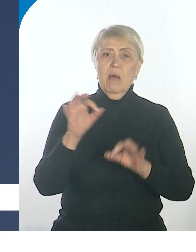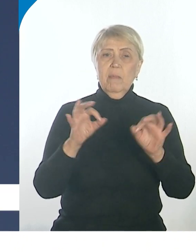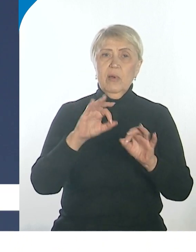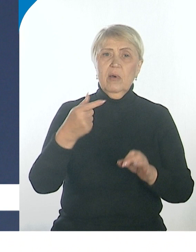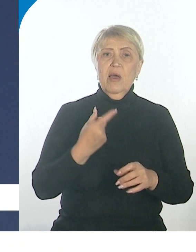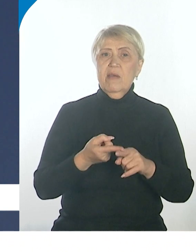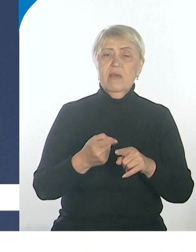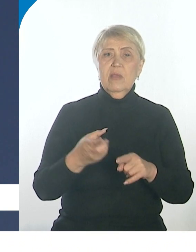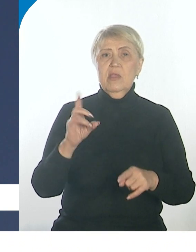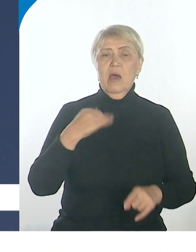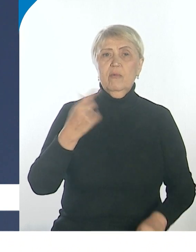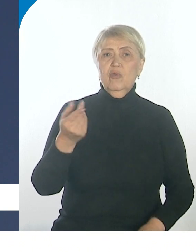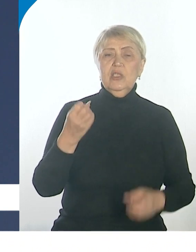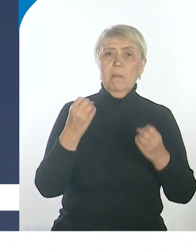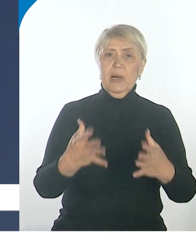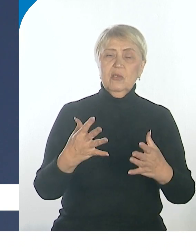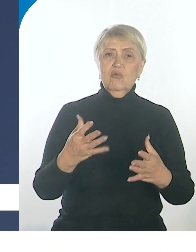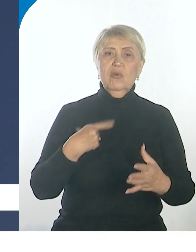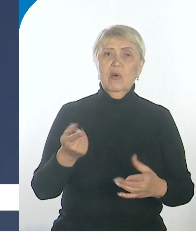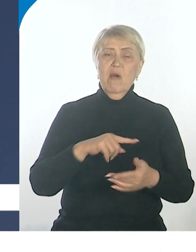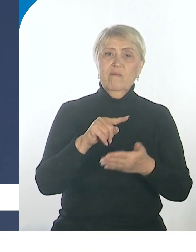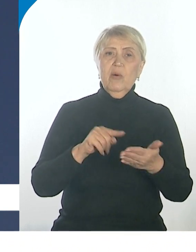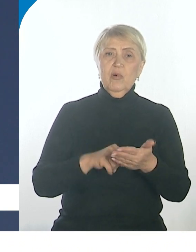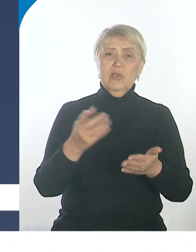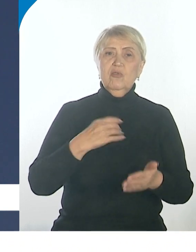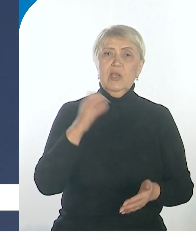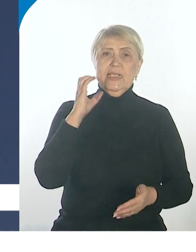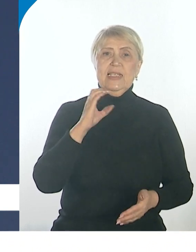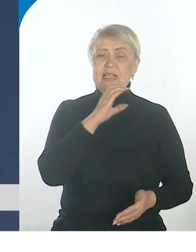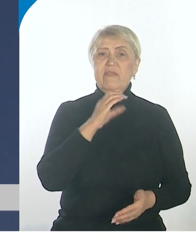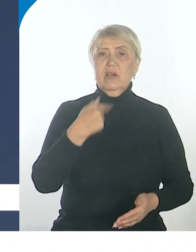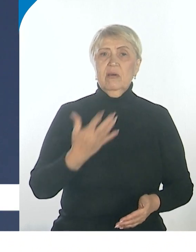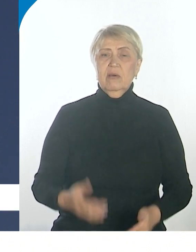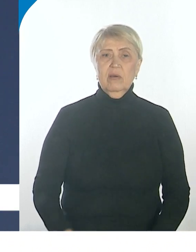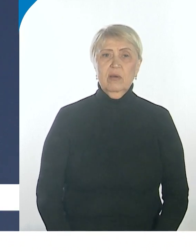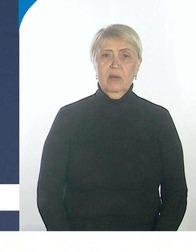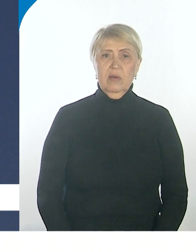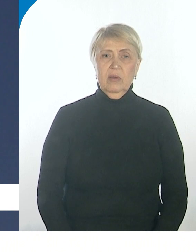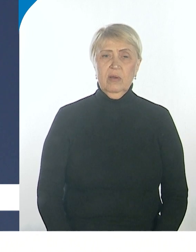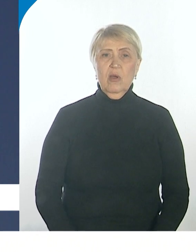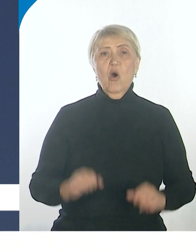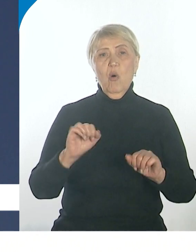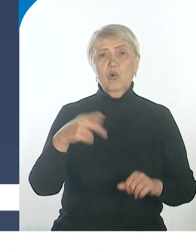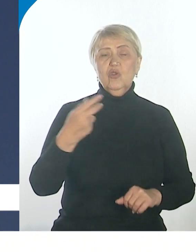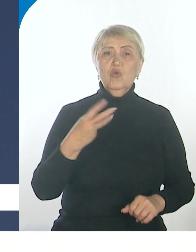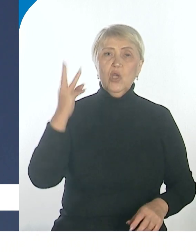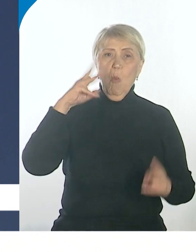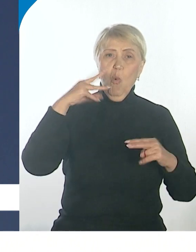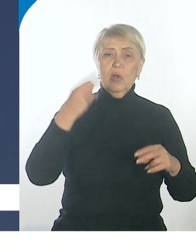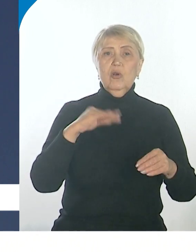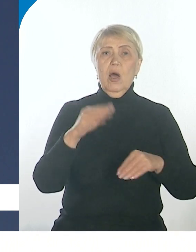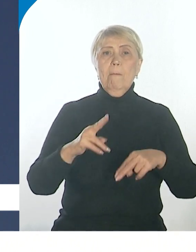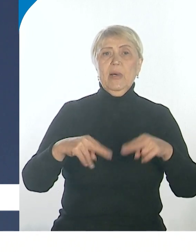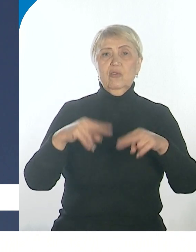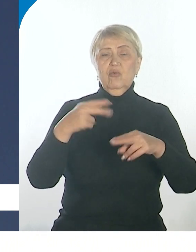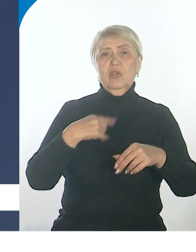очень катал емкий. Севера, большие деньги. А мы, может быть, модульно посмотрим? Только модульно надо